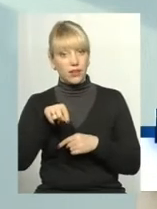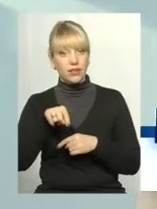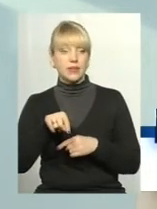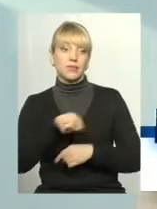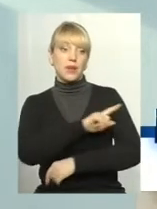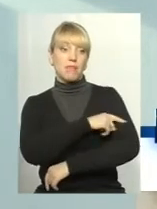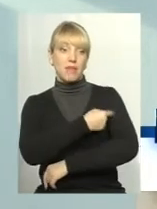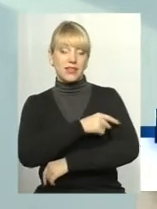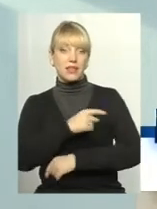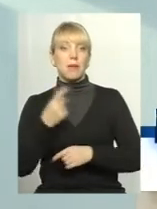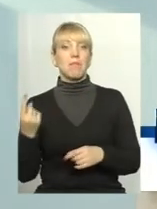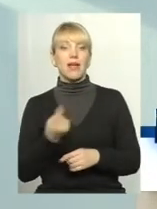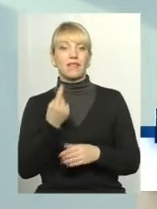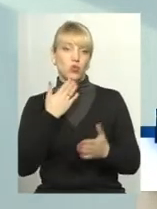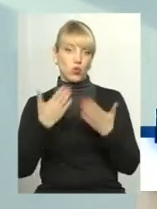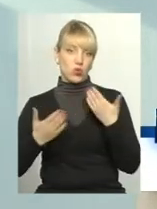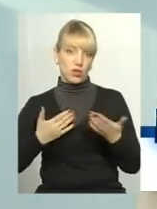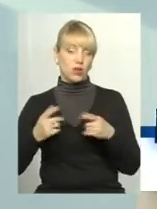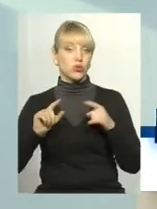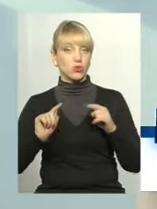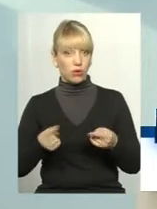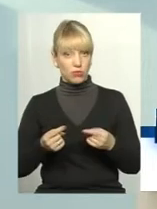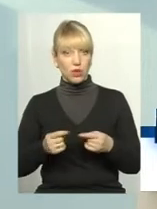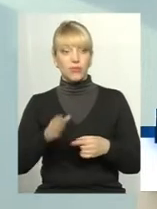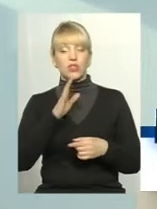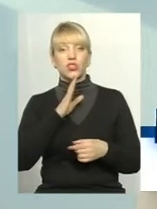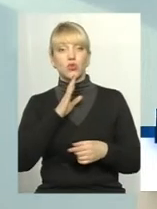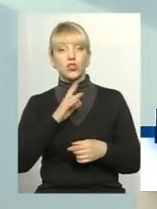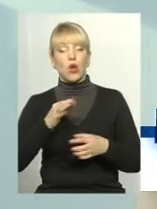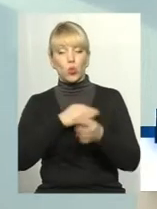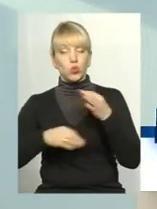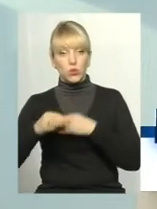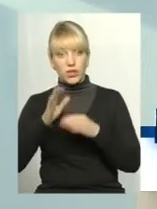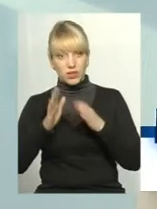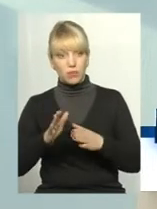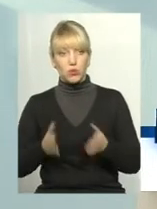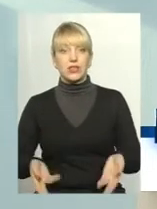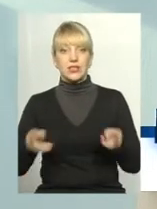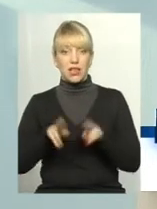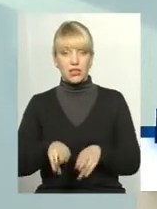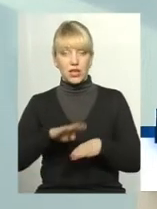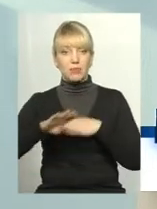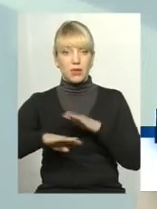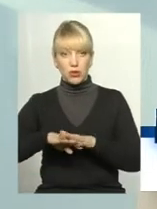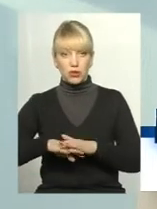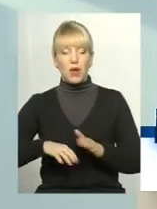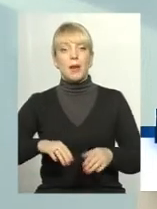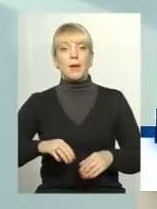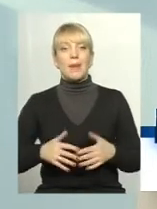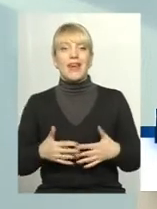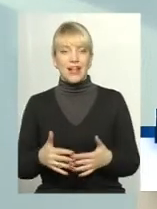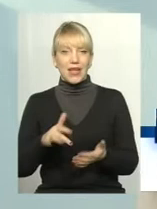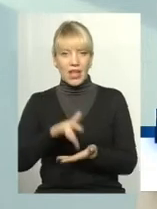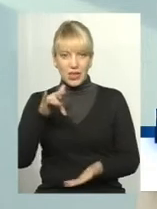медики первинного контакту. Через те жіноча консультація буде залишатись підпорядкована перинатальному центру